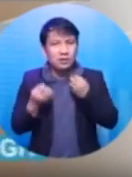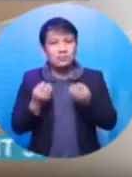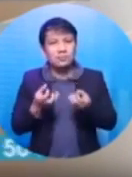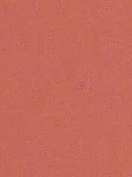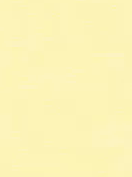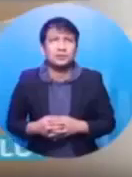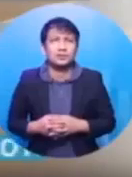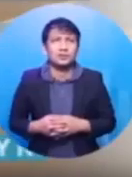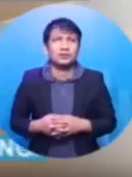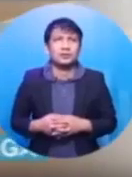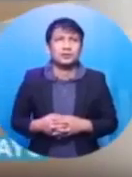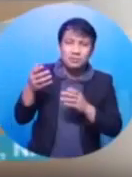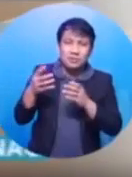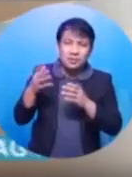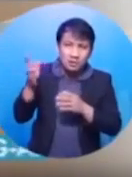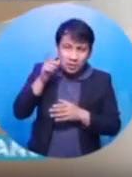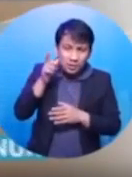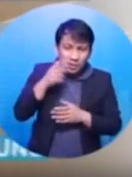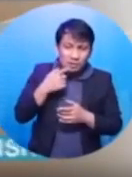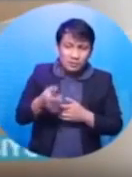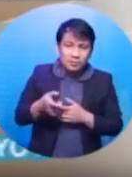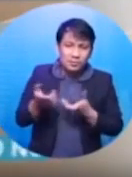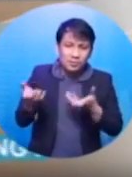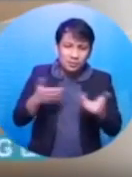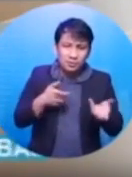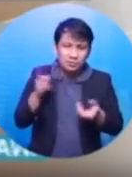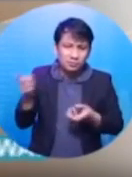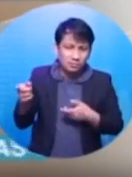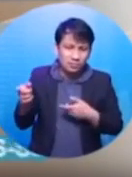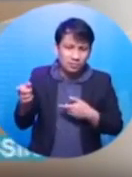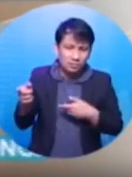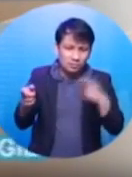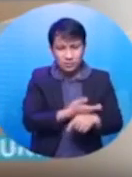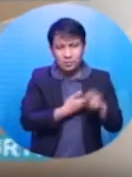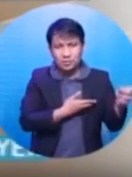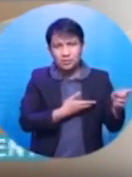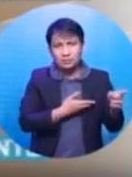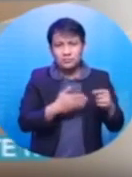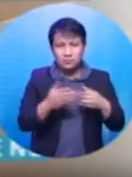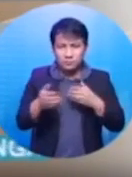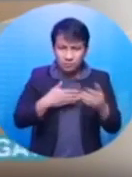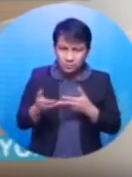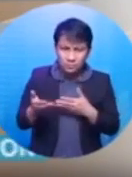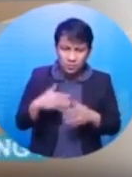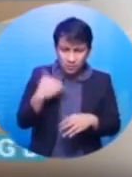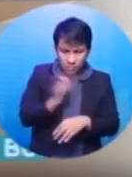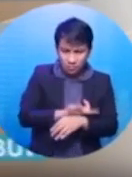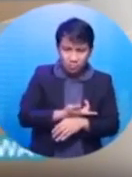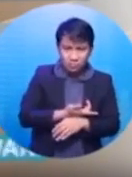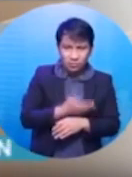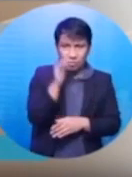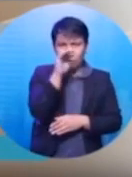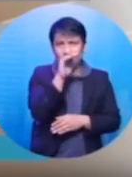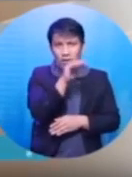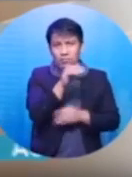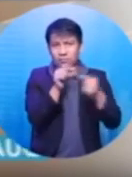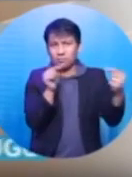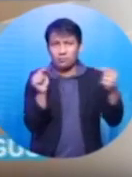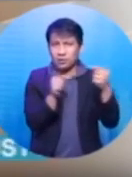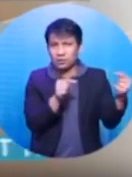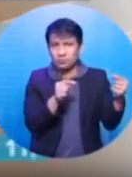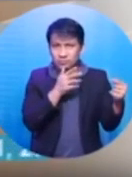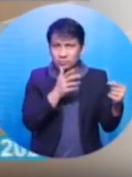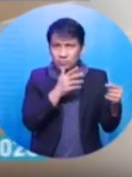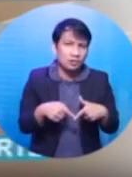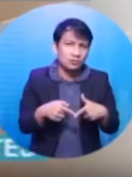si Rapi. Pero nai, hindi naman siguro mag-react ang isang anak at away yung nanay kung wala din naman